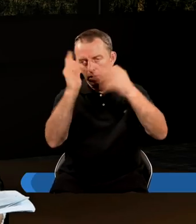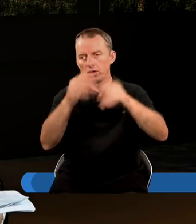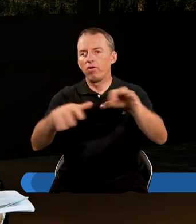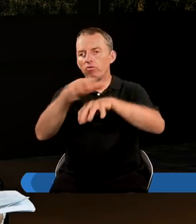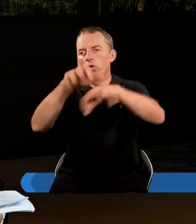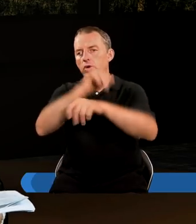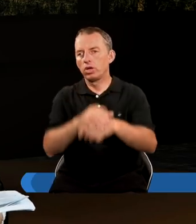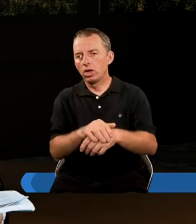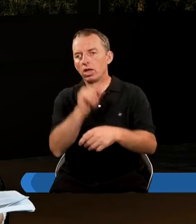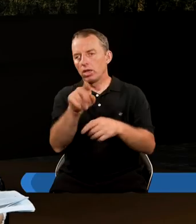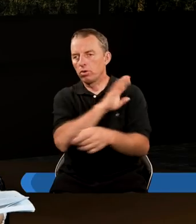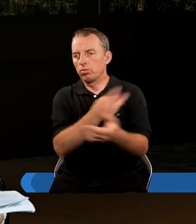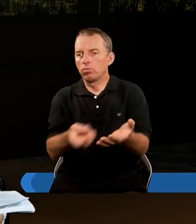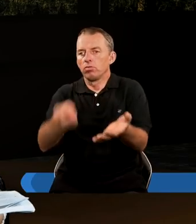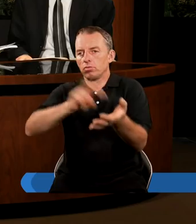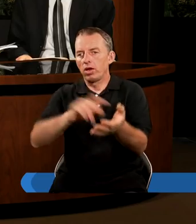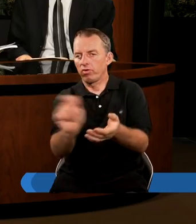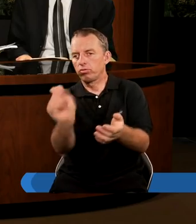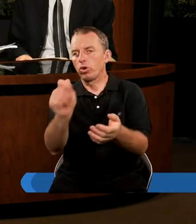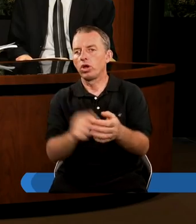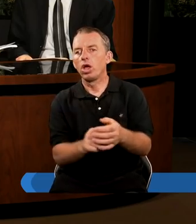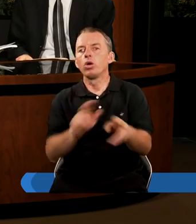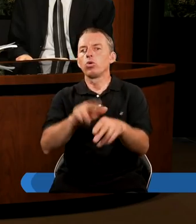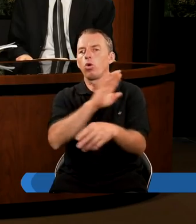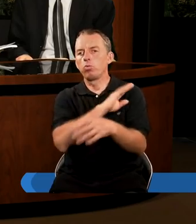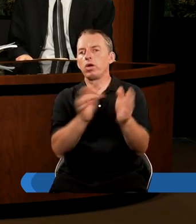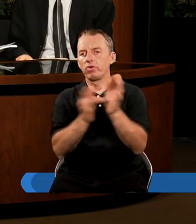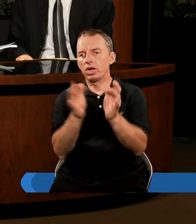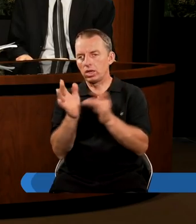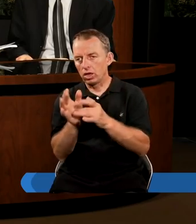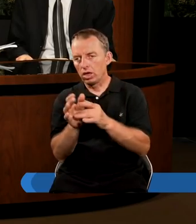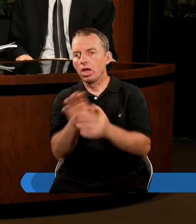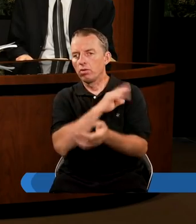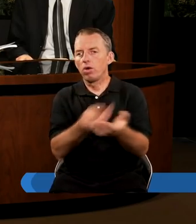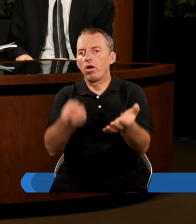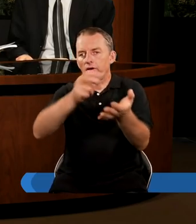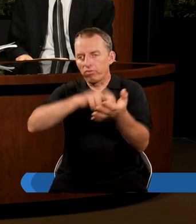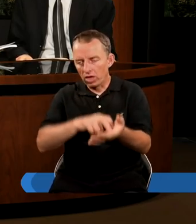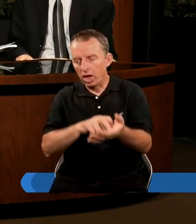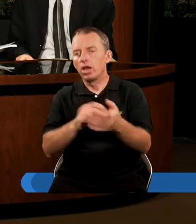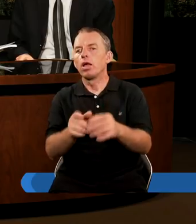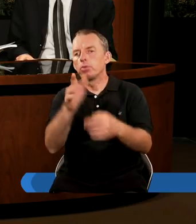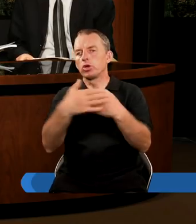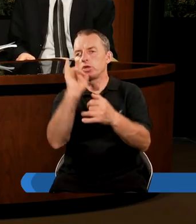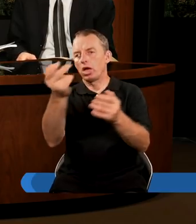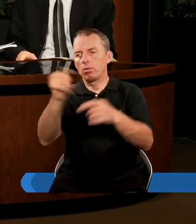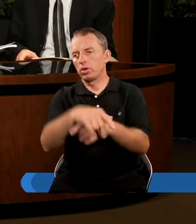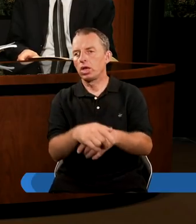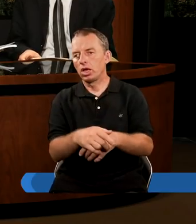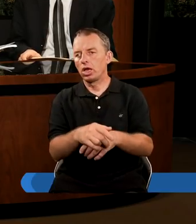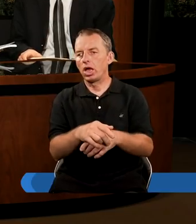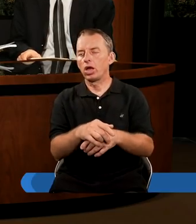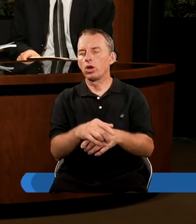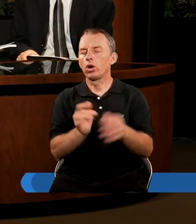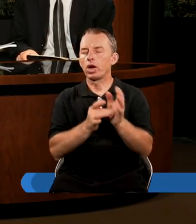w obłokach. Z nimi, czyli z tymi zmartwychw zbudzonymi, którzy umarli w Chrystusie, a zmartwychwstali przy Jego przyjściu. Powietrze.